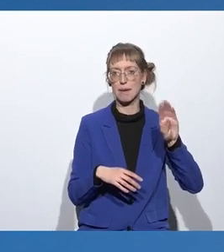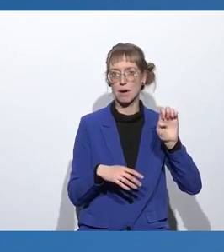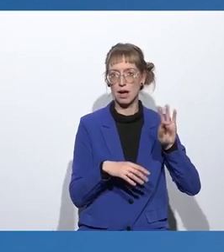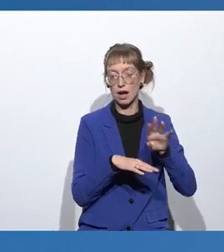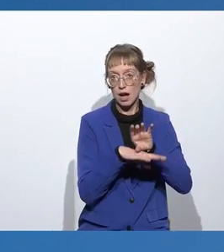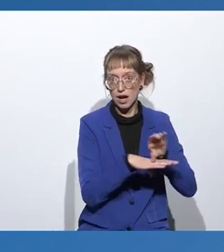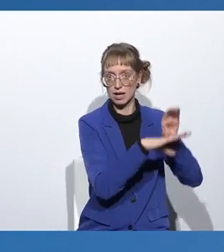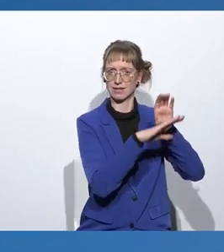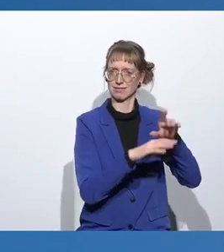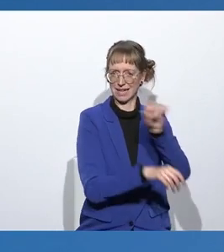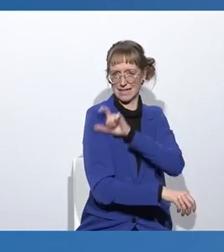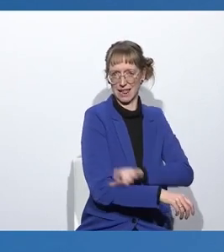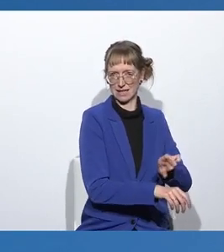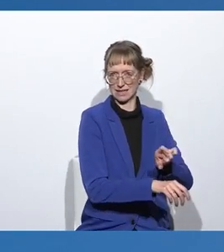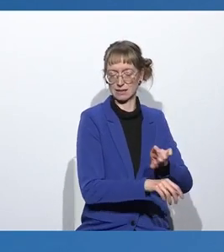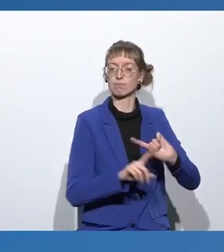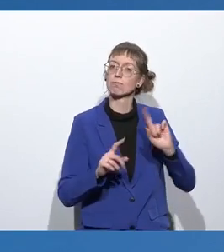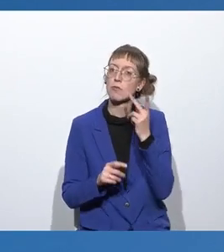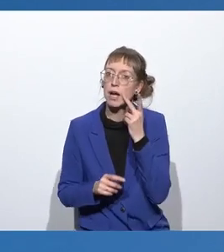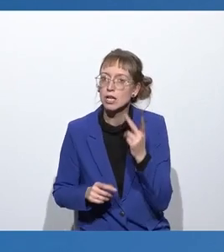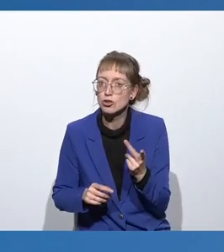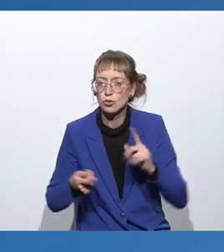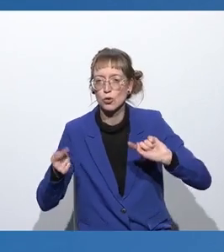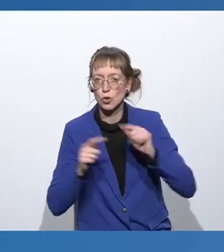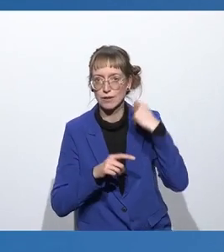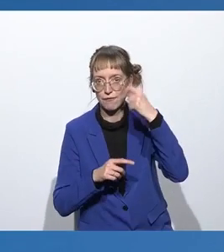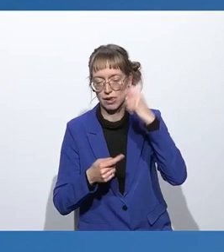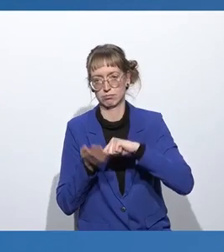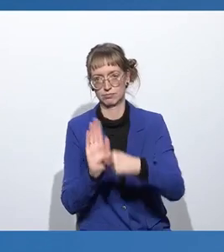Schauen wir uns dazu zur Einordnung zunächst mal einen kurzen Film an.